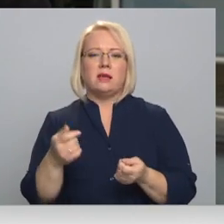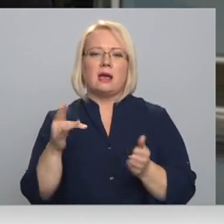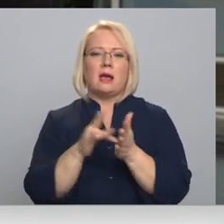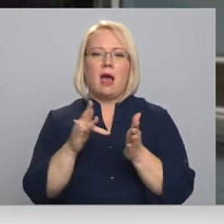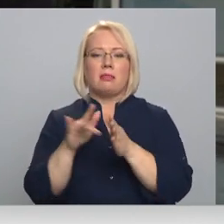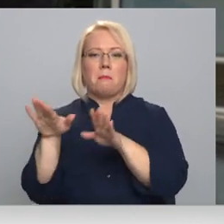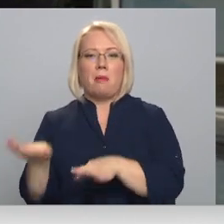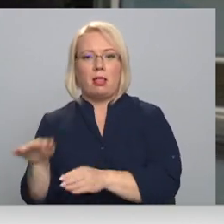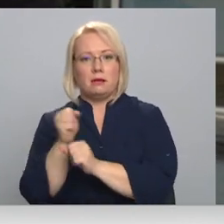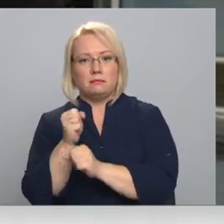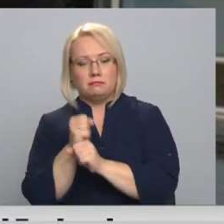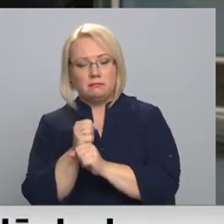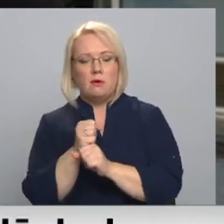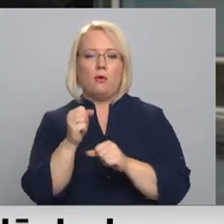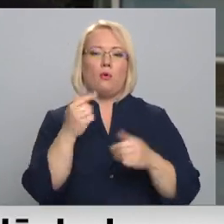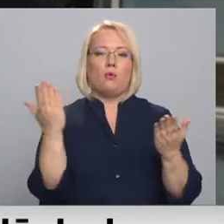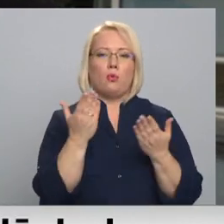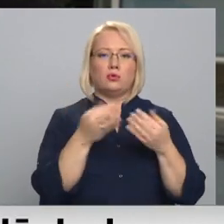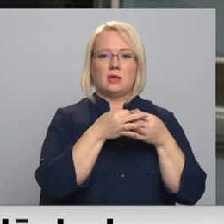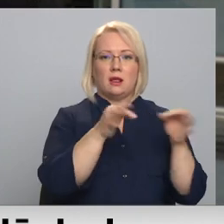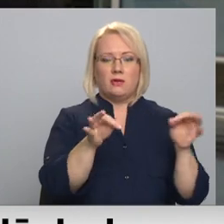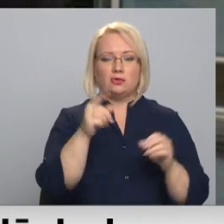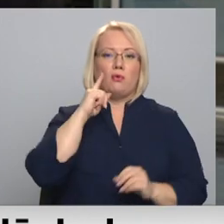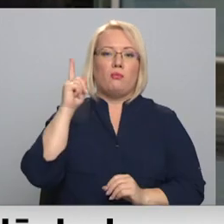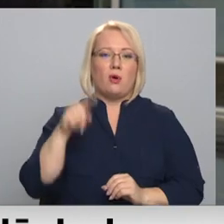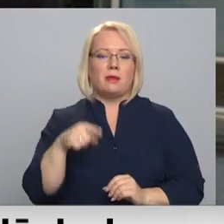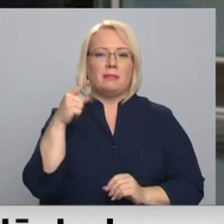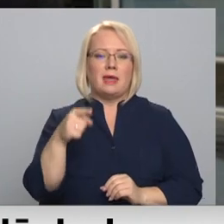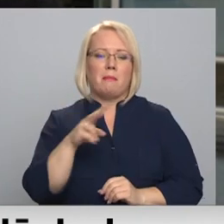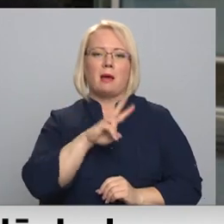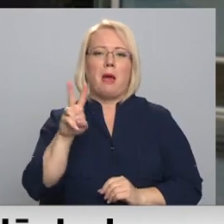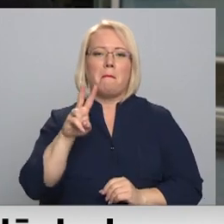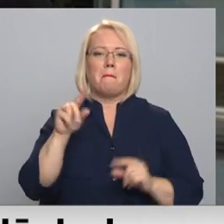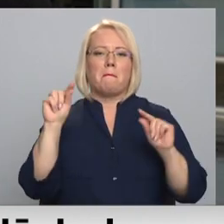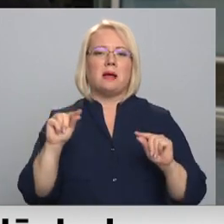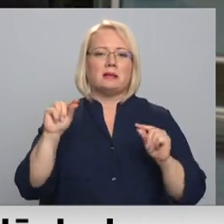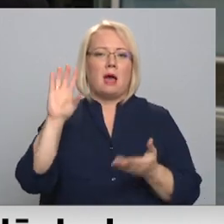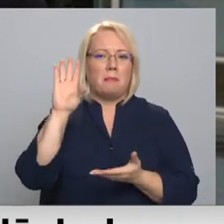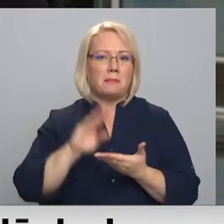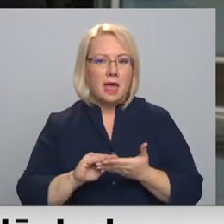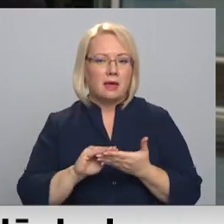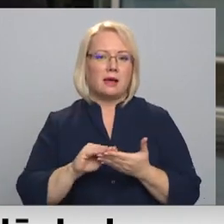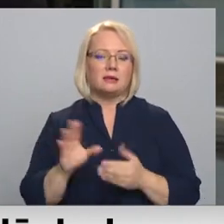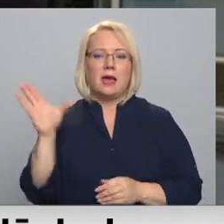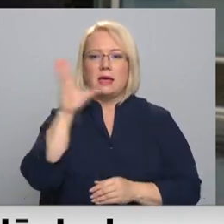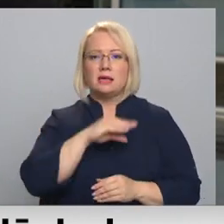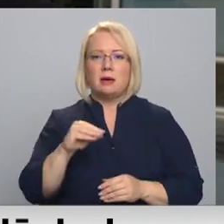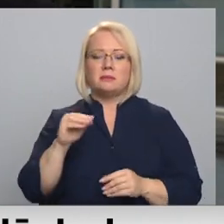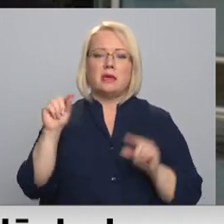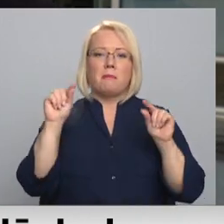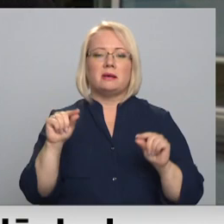laiža vaļā. Protams, tie, kas ir ar mazāku pieredzi, iespējams ar mazāku